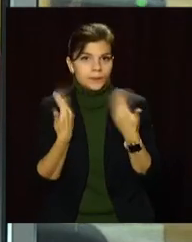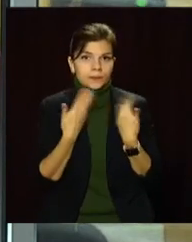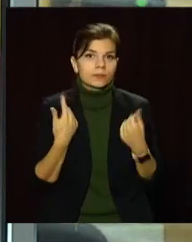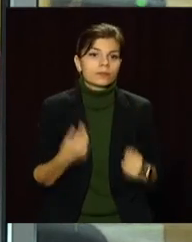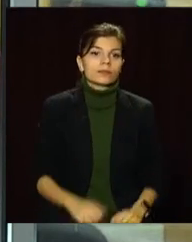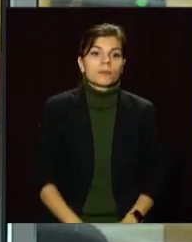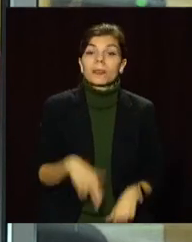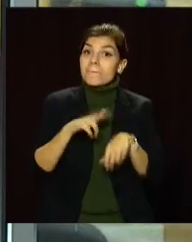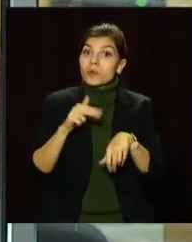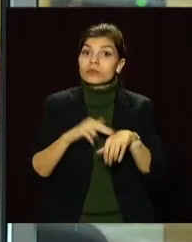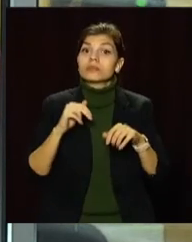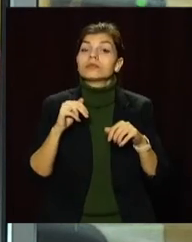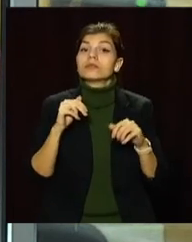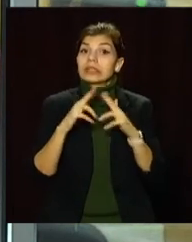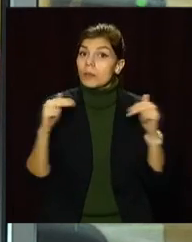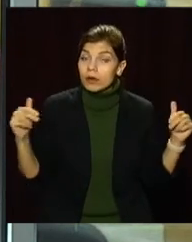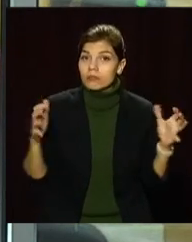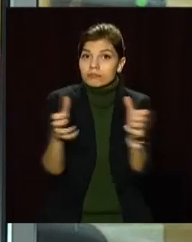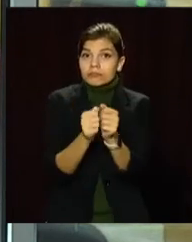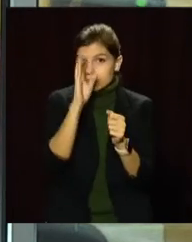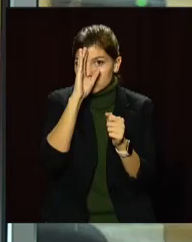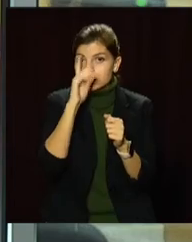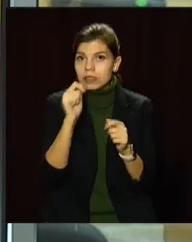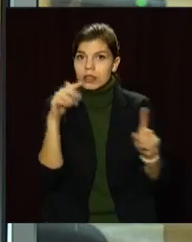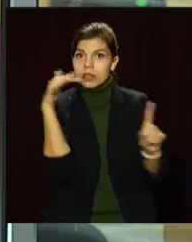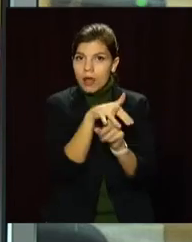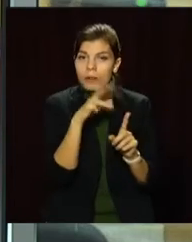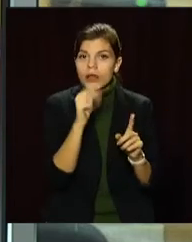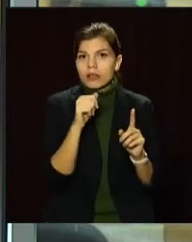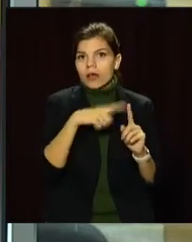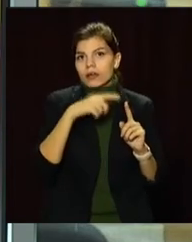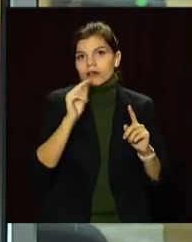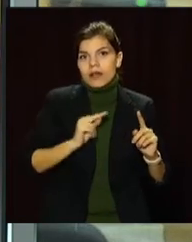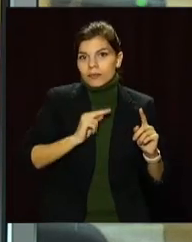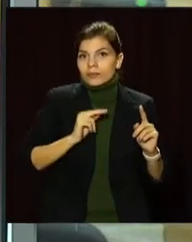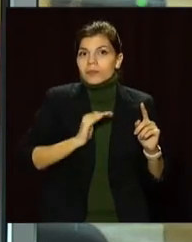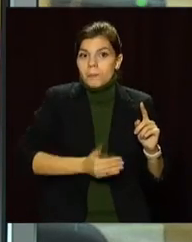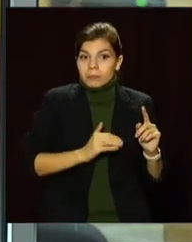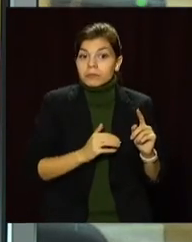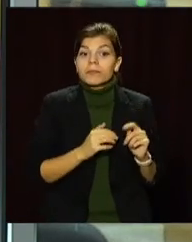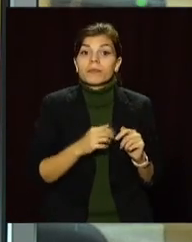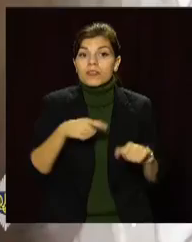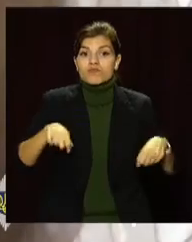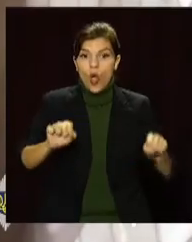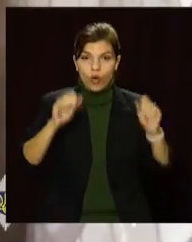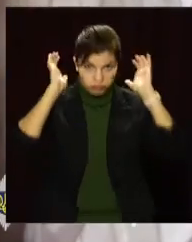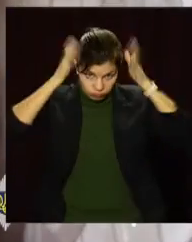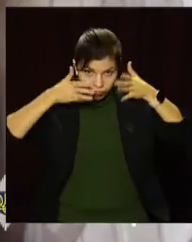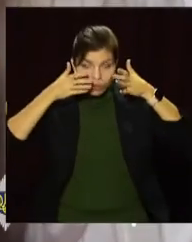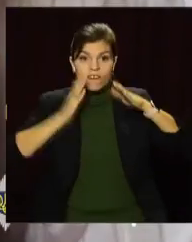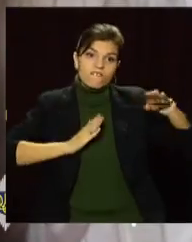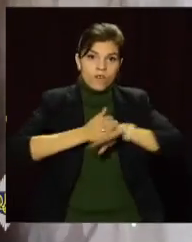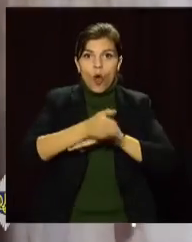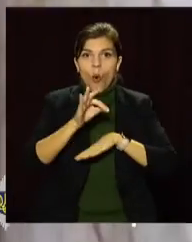Поліція Дніпра затримала групу чоловіків за розбійний напад на підприємство. Двоє чоловіків у мотоциклетних шоломах